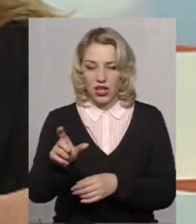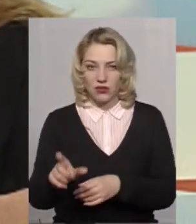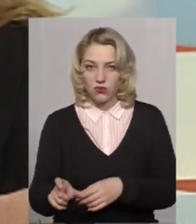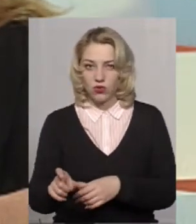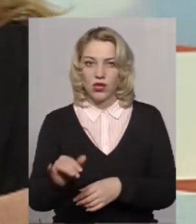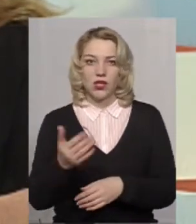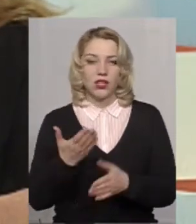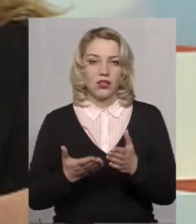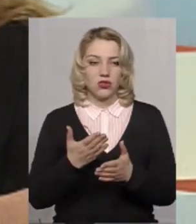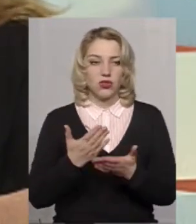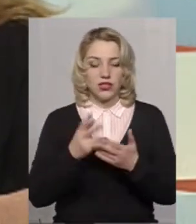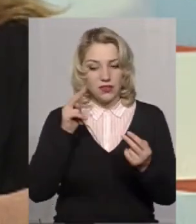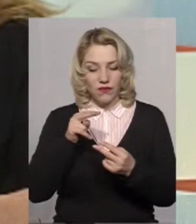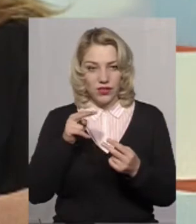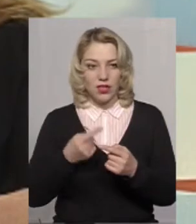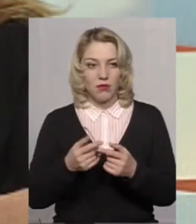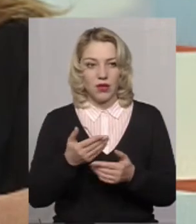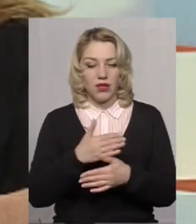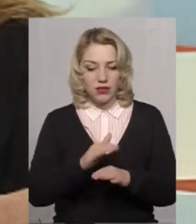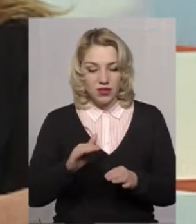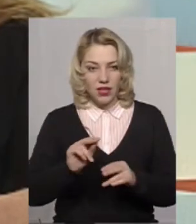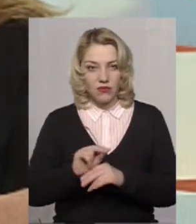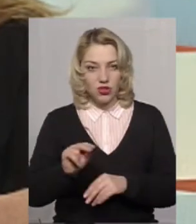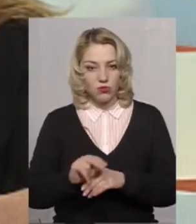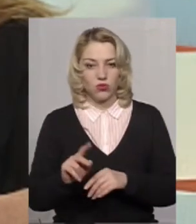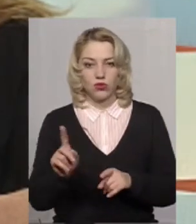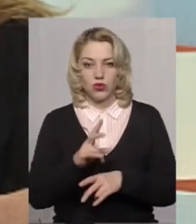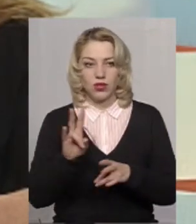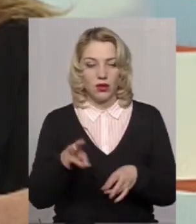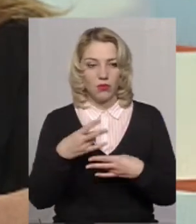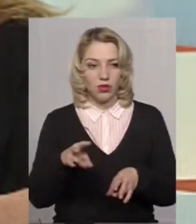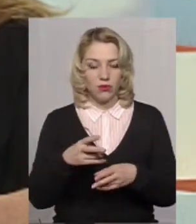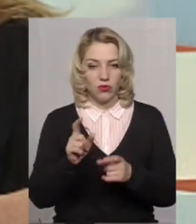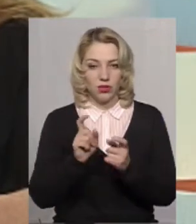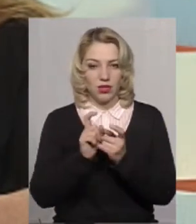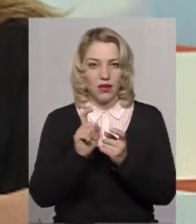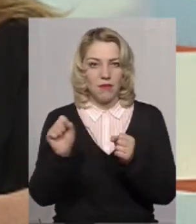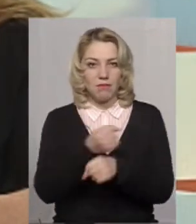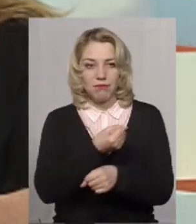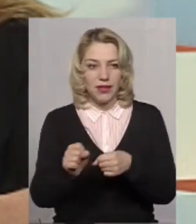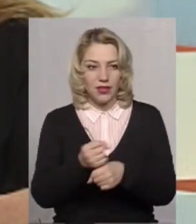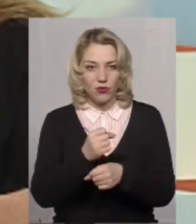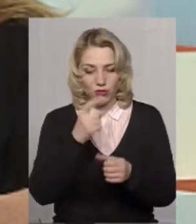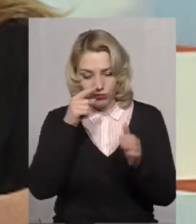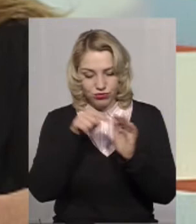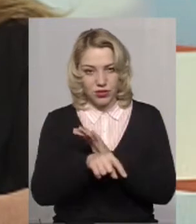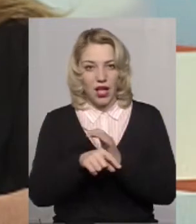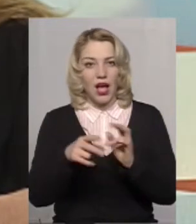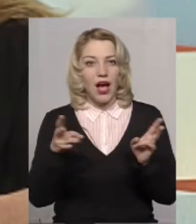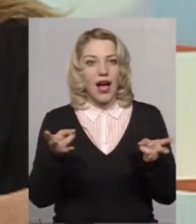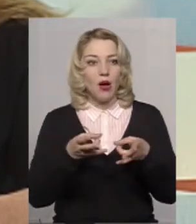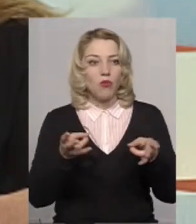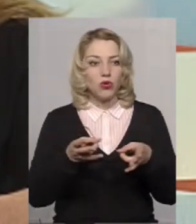якщо стануть свідками, ми вчимо їх про те, що не потрібно в бійку вторгатися і битися, а